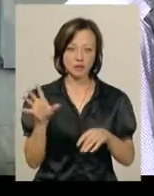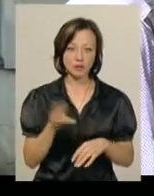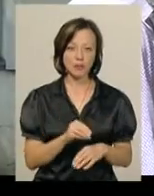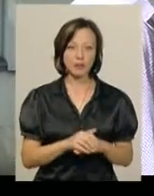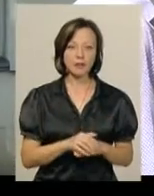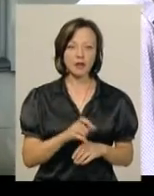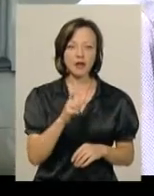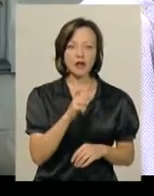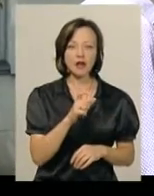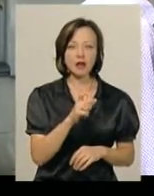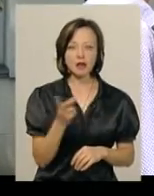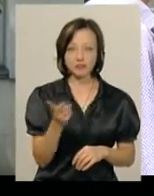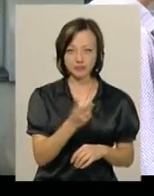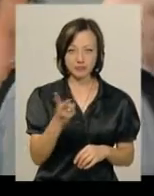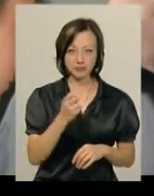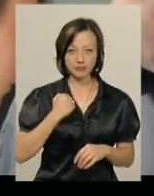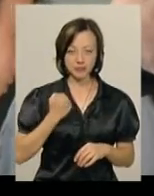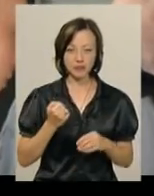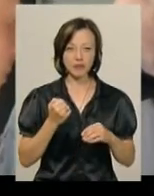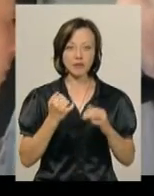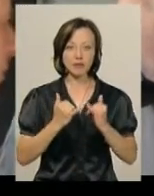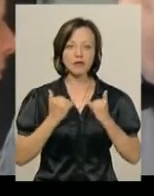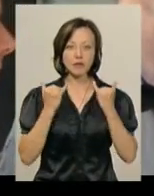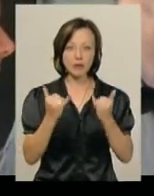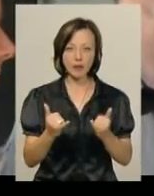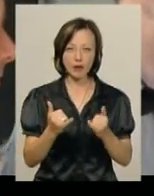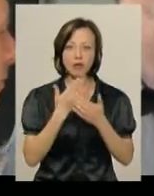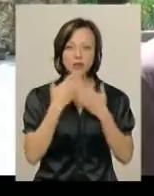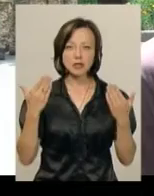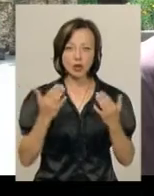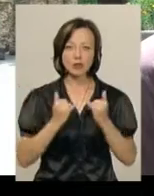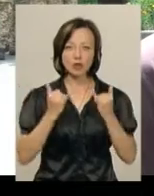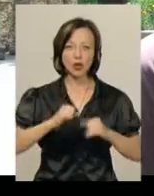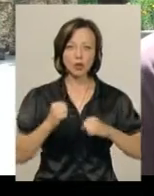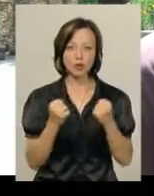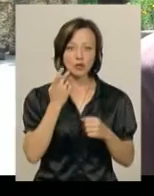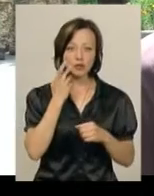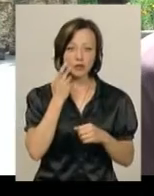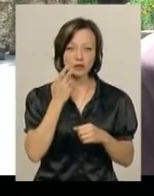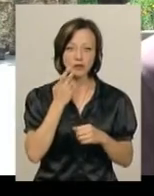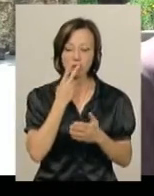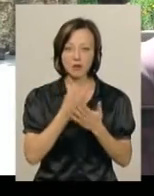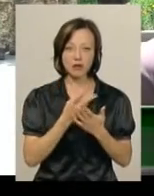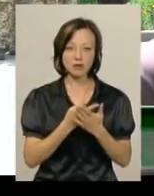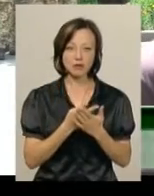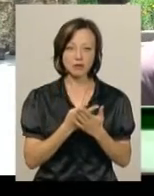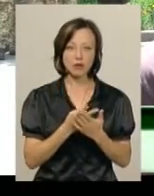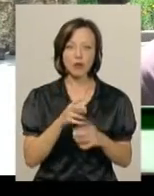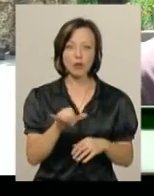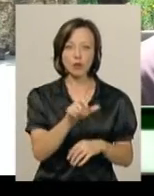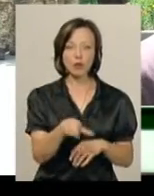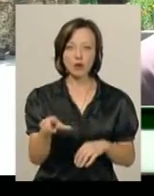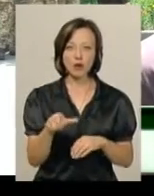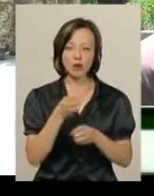Євген Корольков та Андрій Шпачинський прийшли віддати останню шану другові. «Він завжди бачив у людей хороше.